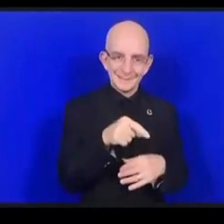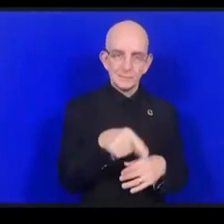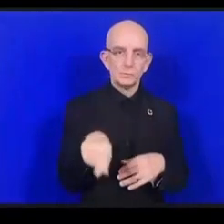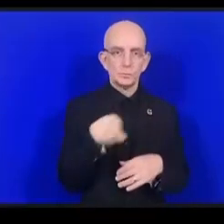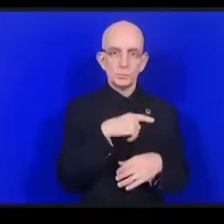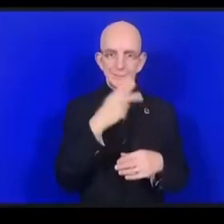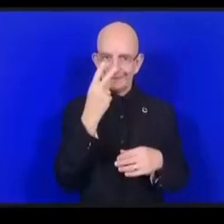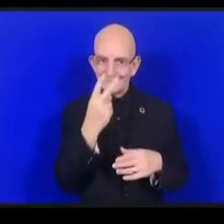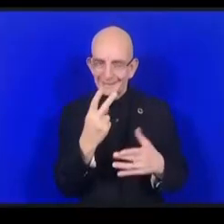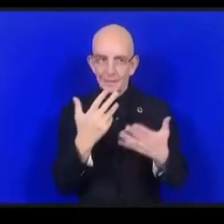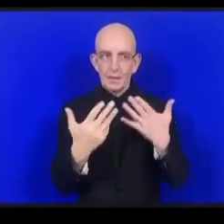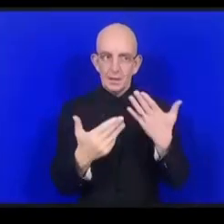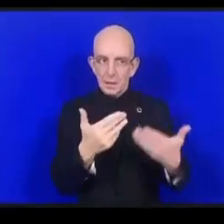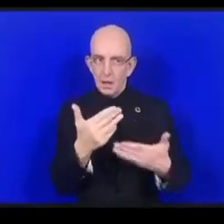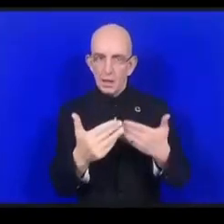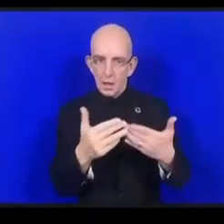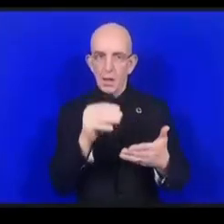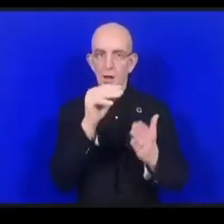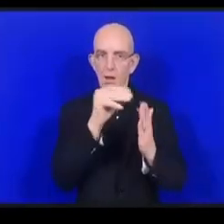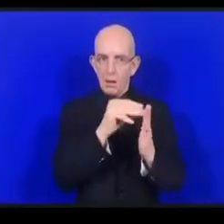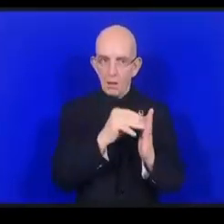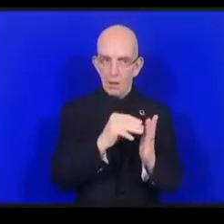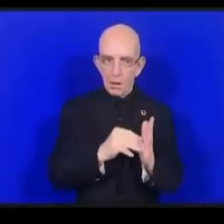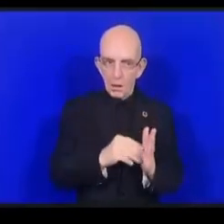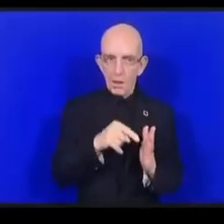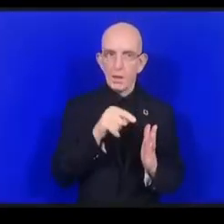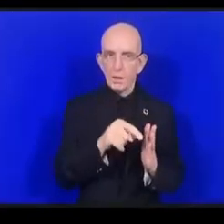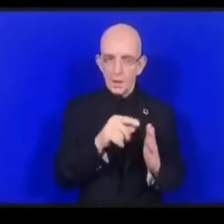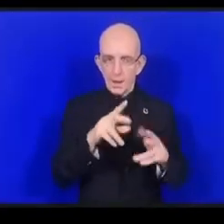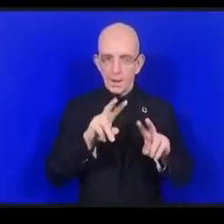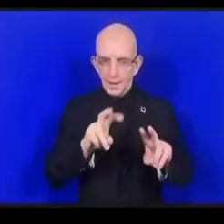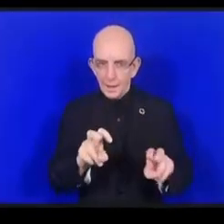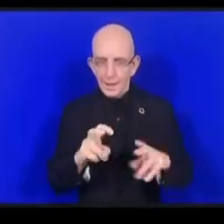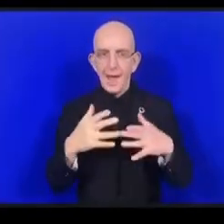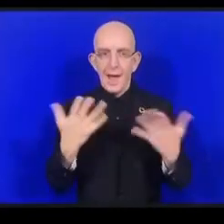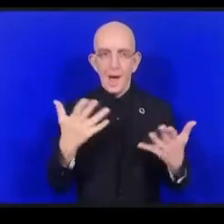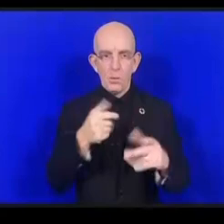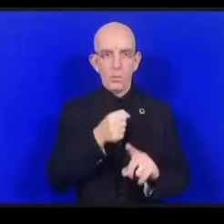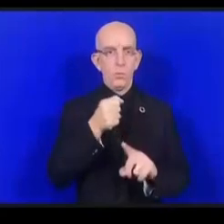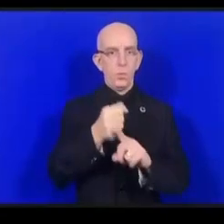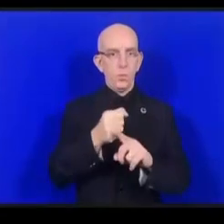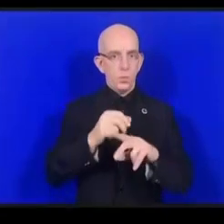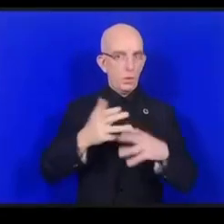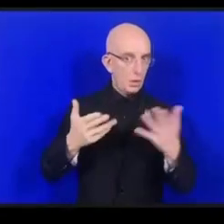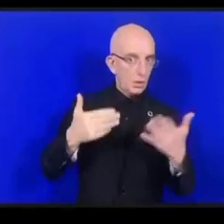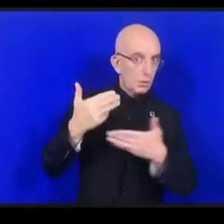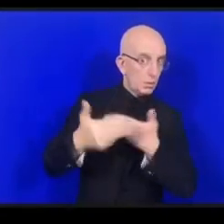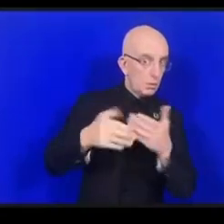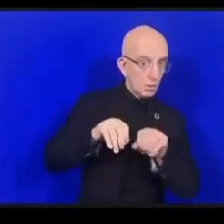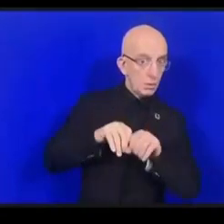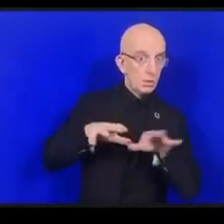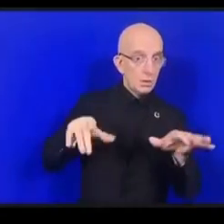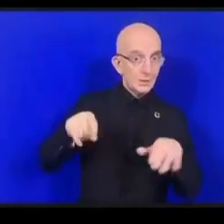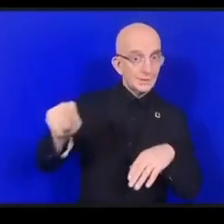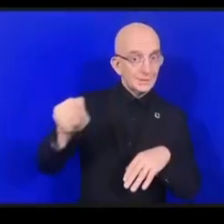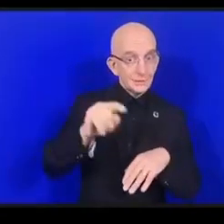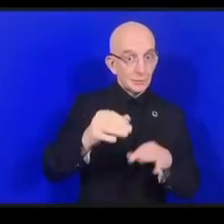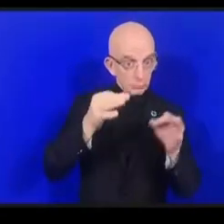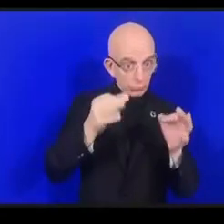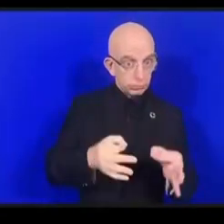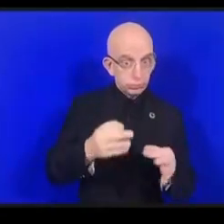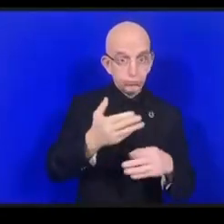إنترنت الأشياء كيف يمكن أن نضمن أن هناك سيطرة جيدة على